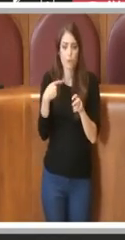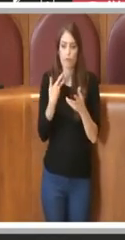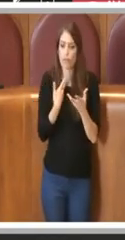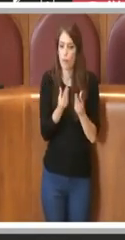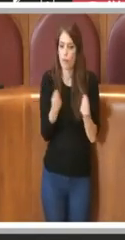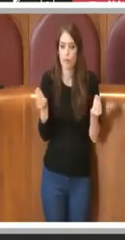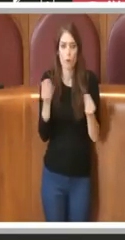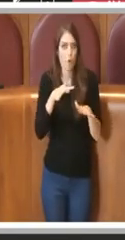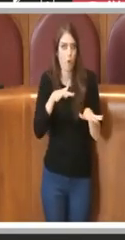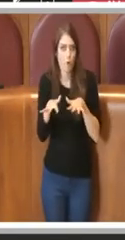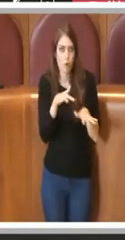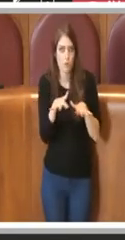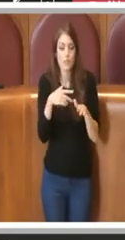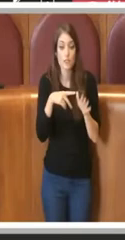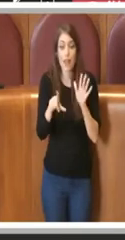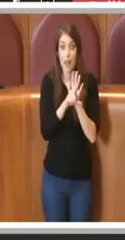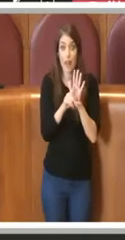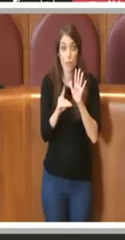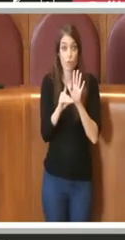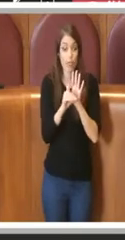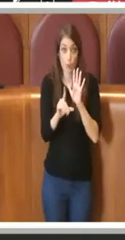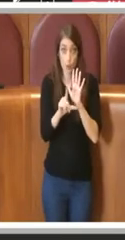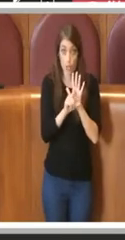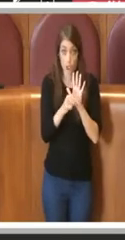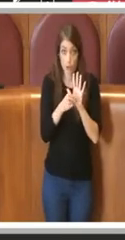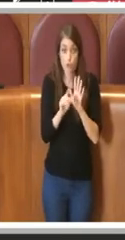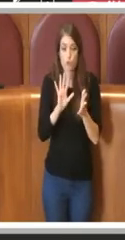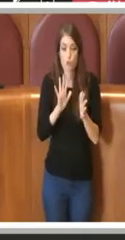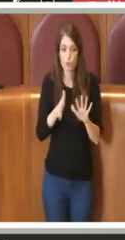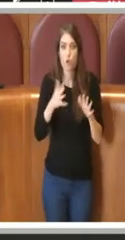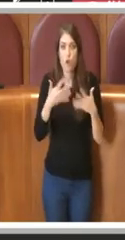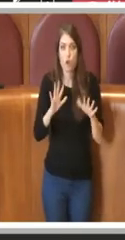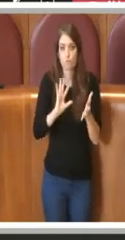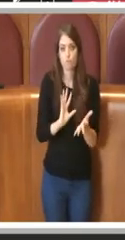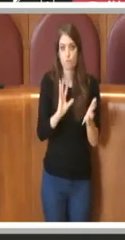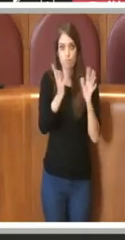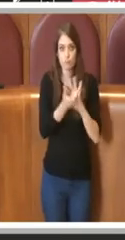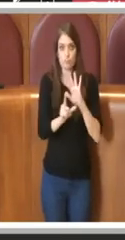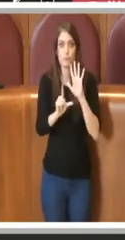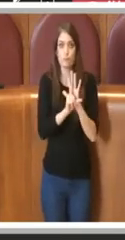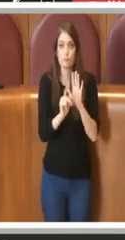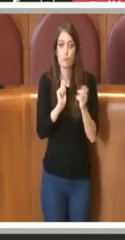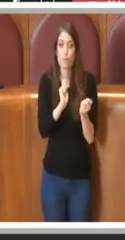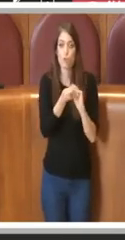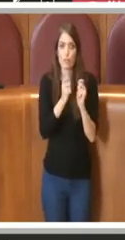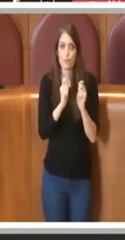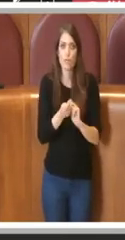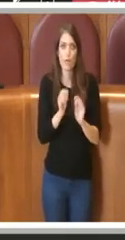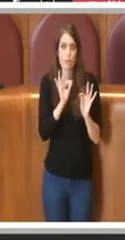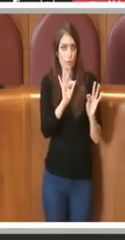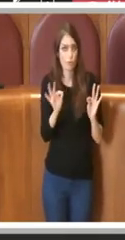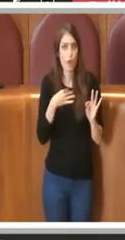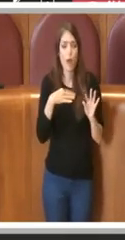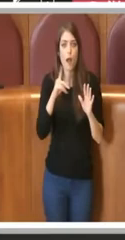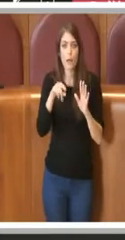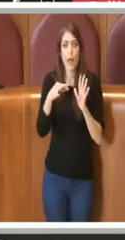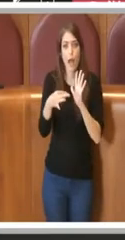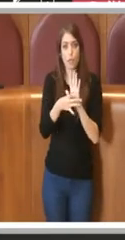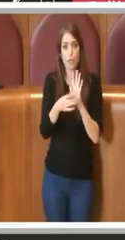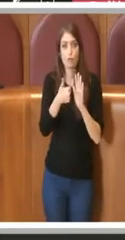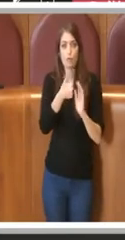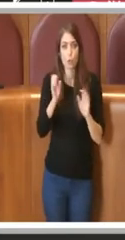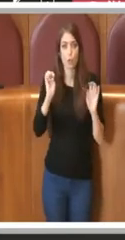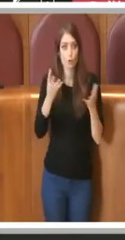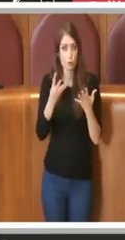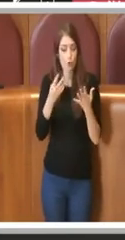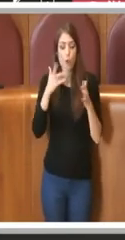decreto legge è stato convertito in legge con modificazioni, anche sull'articolo 119, ma